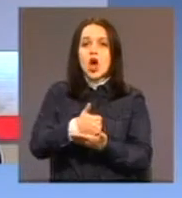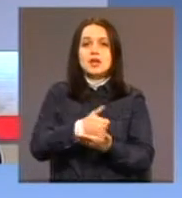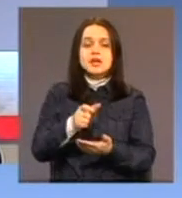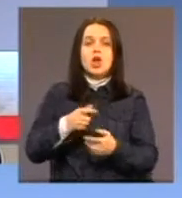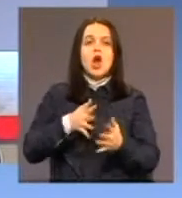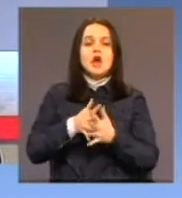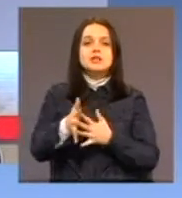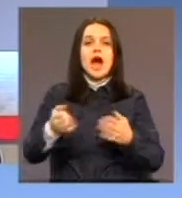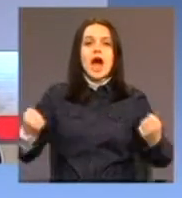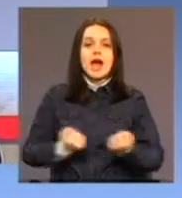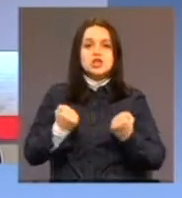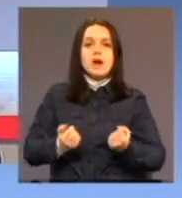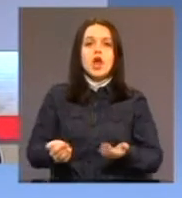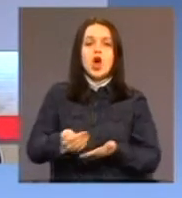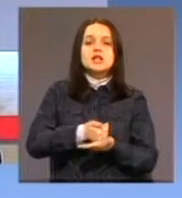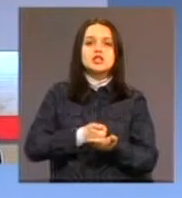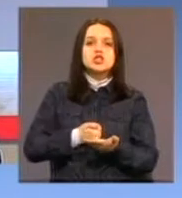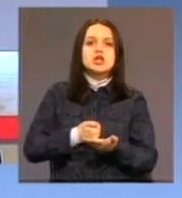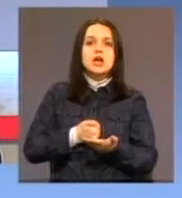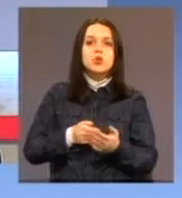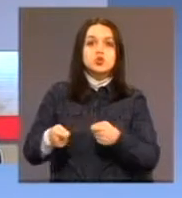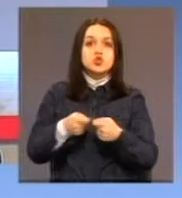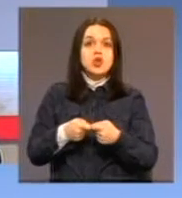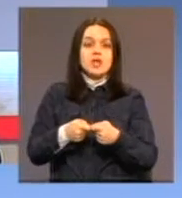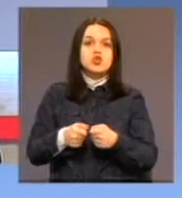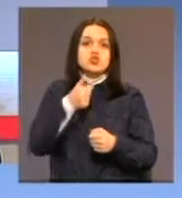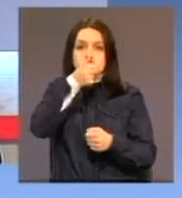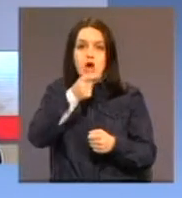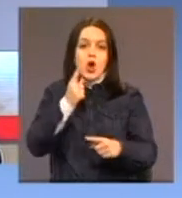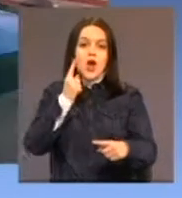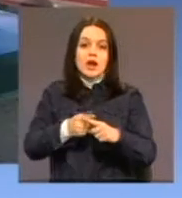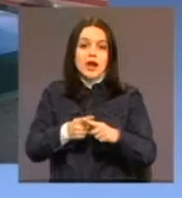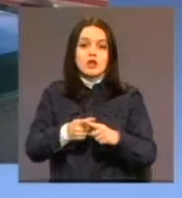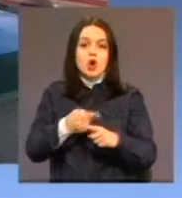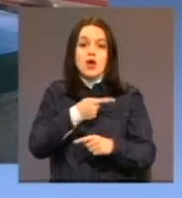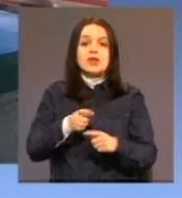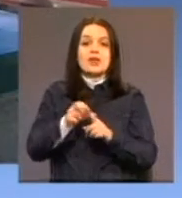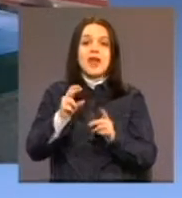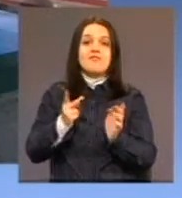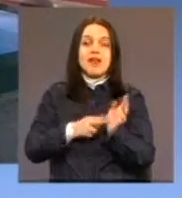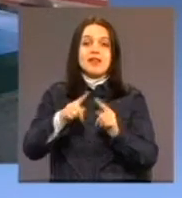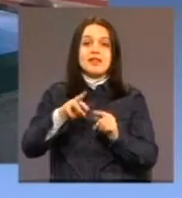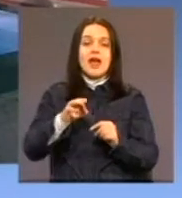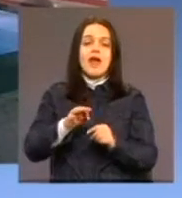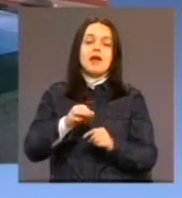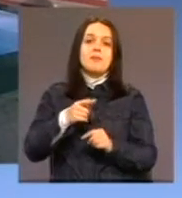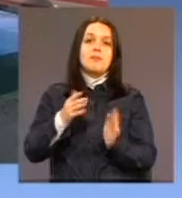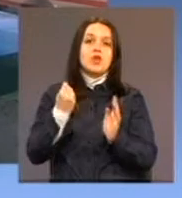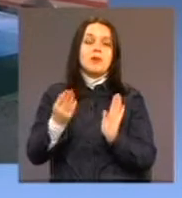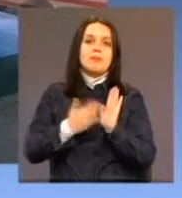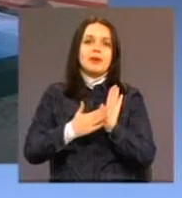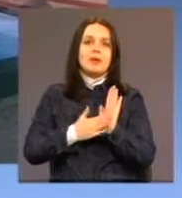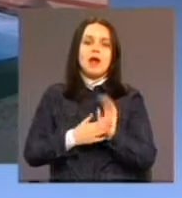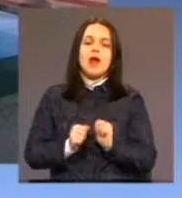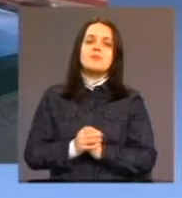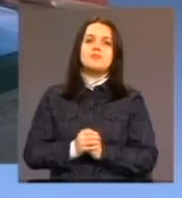udruženja, što je konkretno, na primjer, u Dervente možda najplastičnije primijeljeno. Da, o tome ćemo nastavku, dakle, kažete, dobro se provodi u